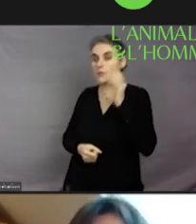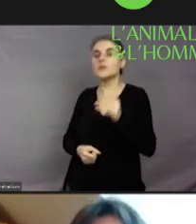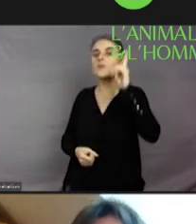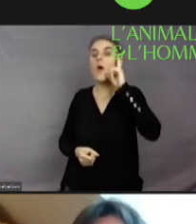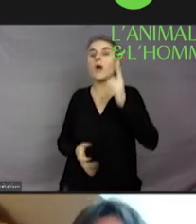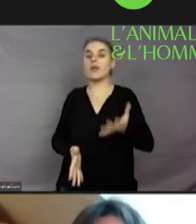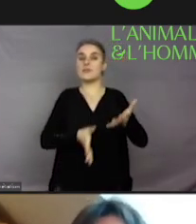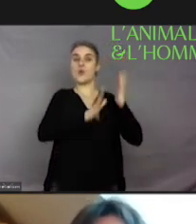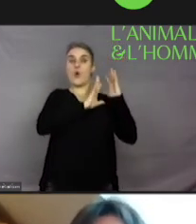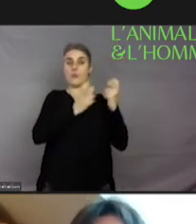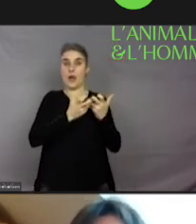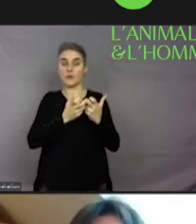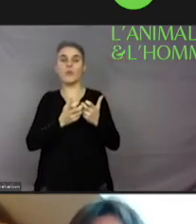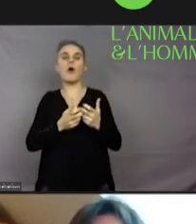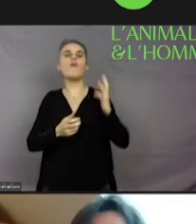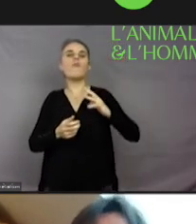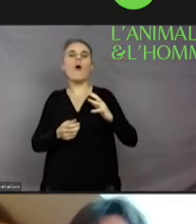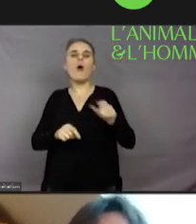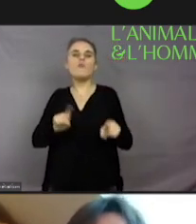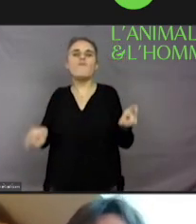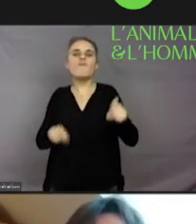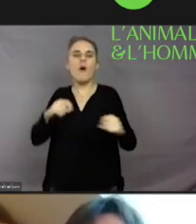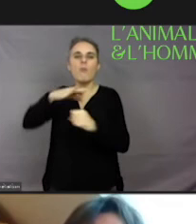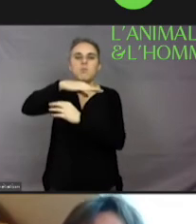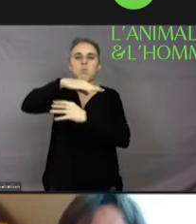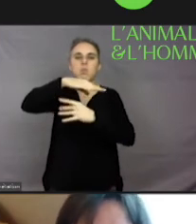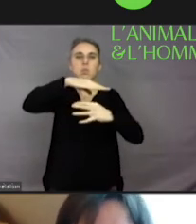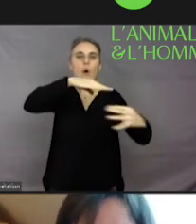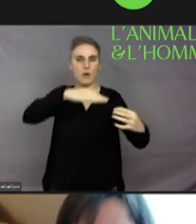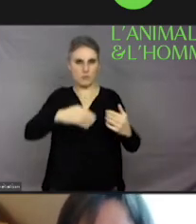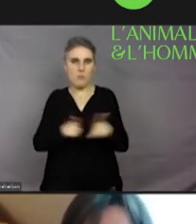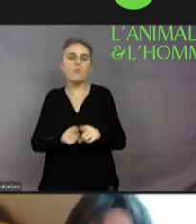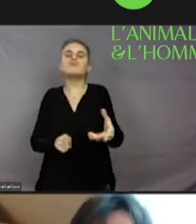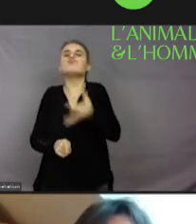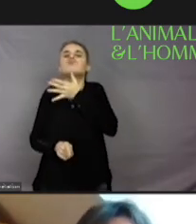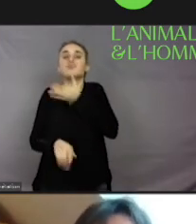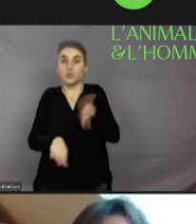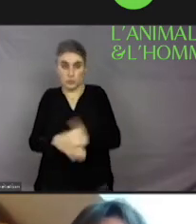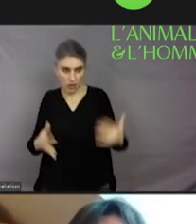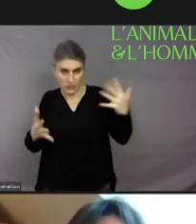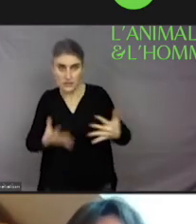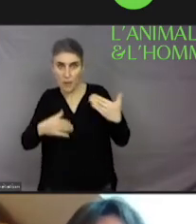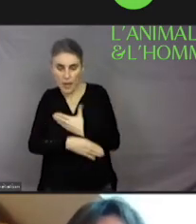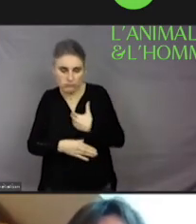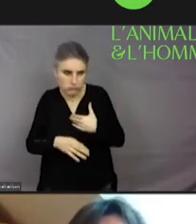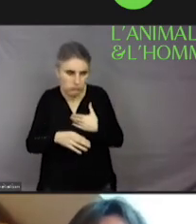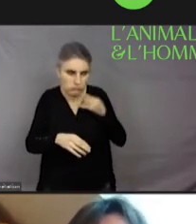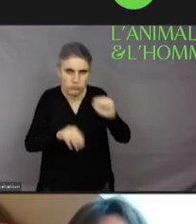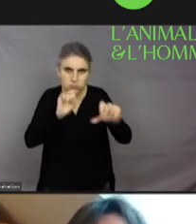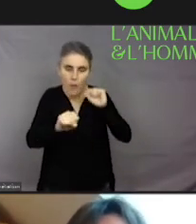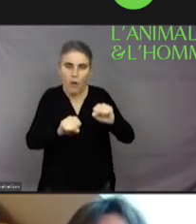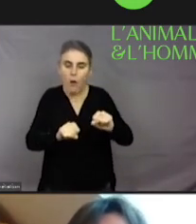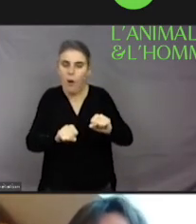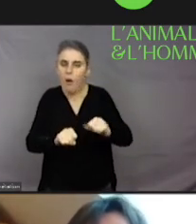avec les pieuvres ou d'autres animaux comme ça et on se rend compte qu'on découvre des choses absolument extraordinaires. Vous avez raison, il faut laisser un petit peu